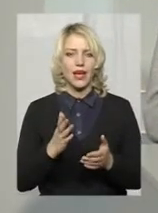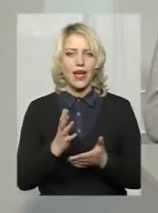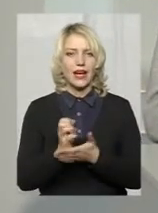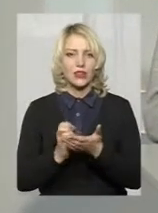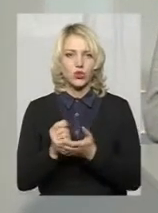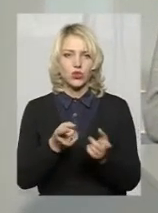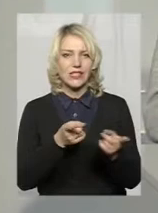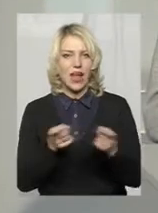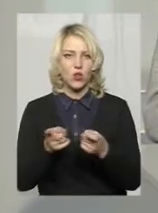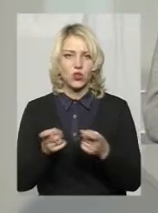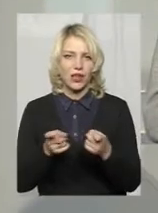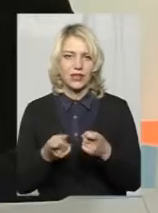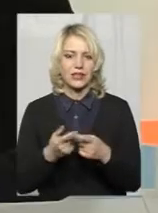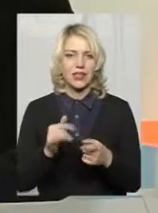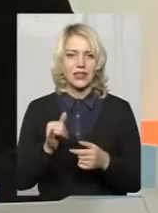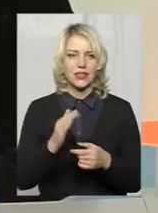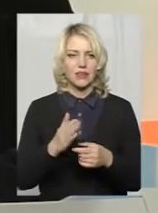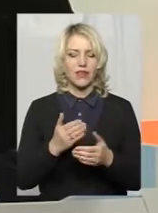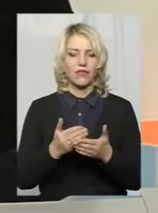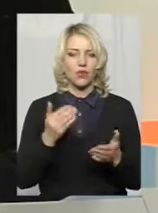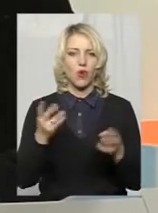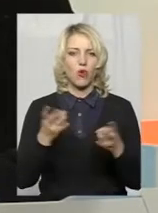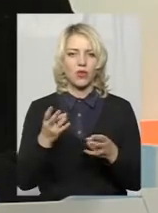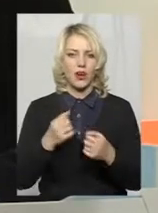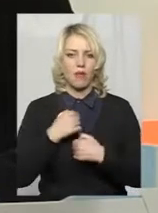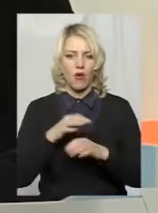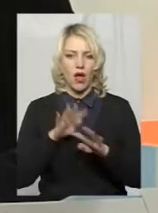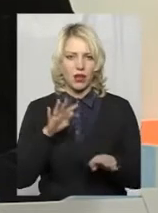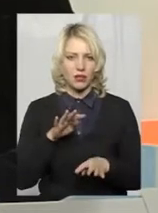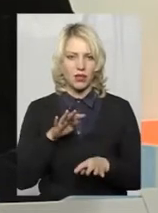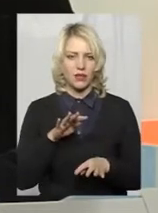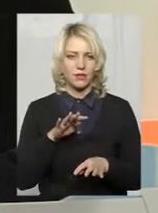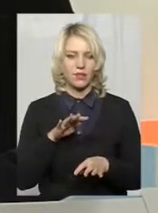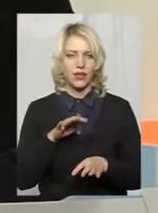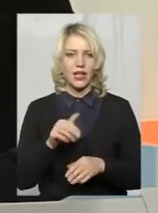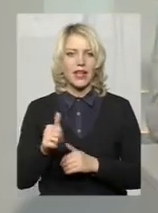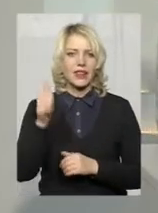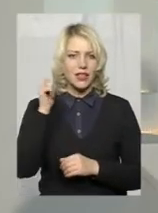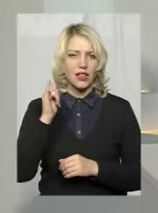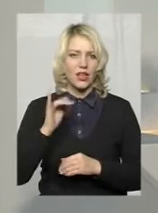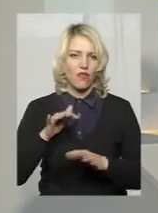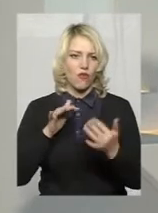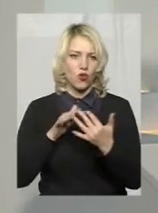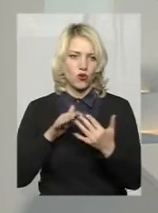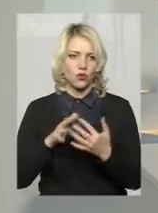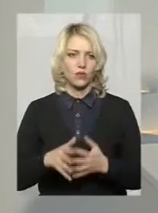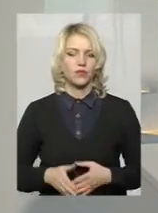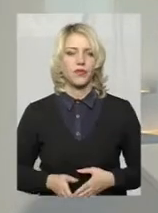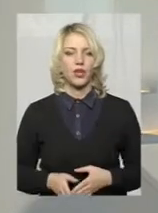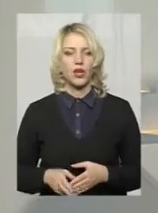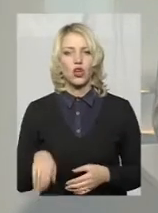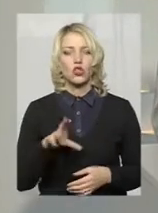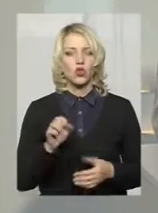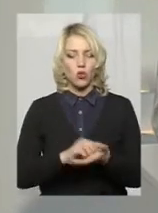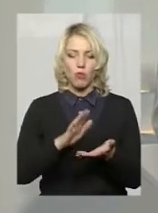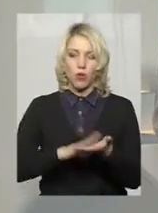від того, які будуть пропозиції Генштабу і яка буде потреба армії в допомозі тилу фронту. Ви кажете на рахунок прописаних, так?